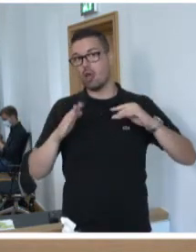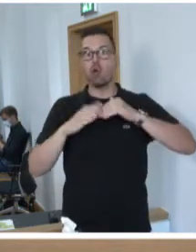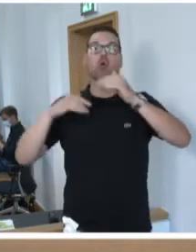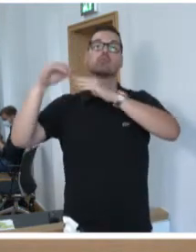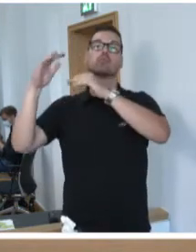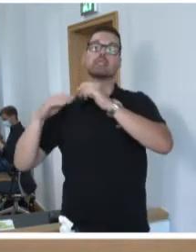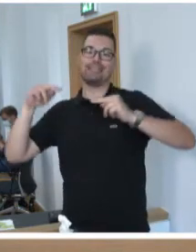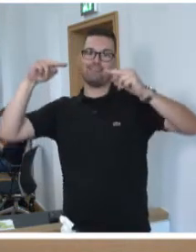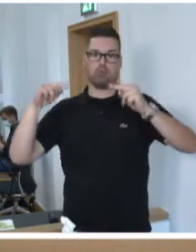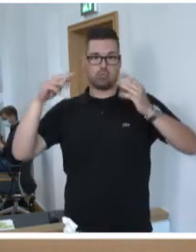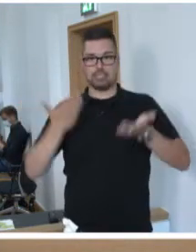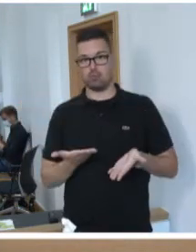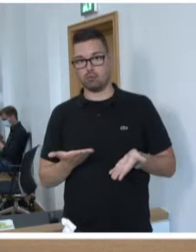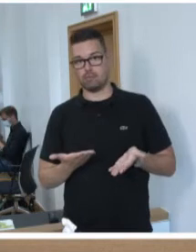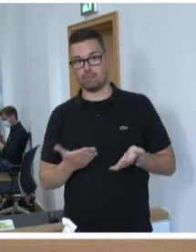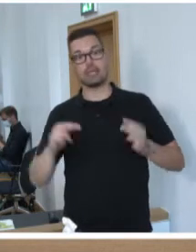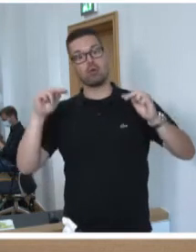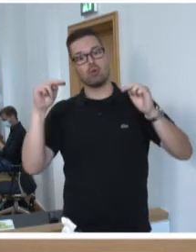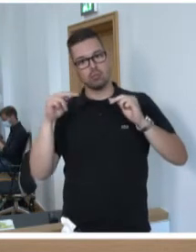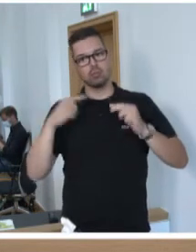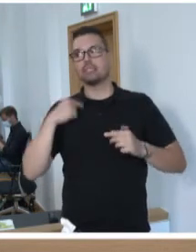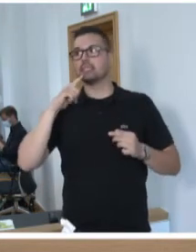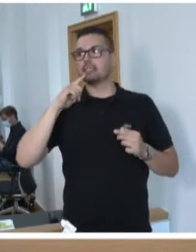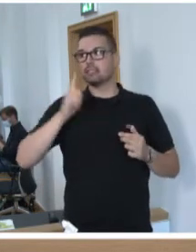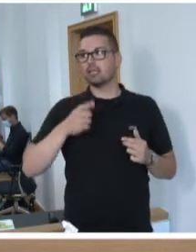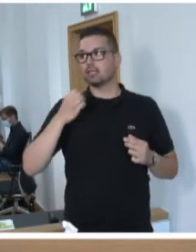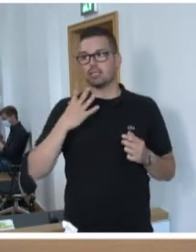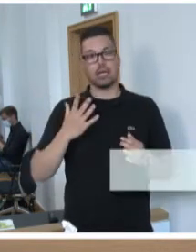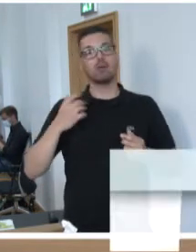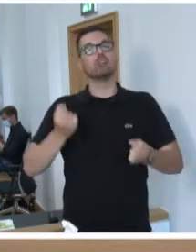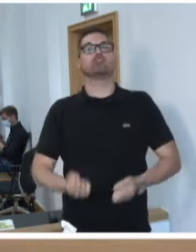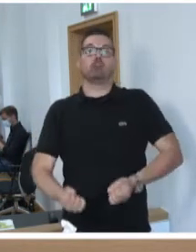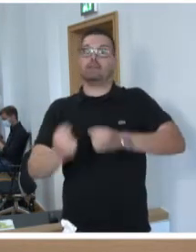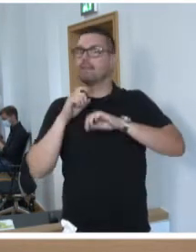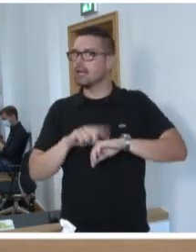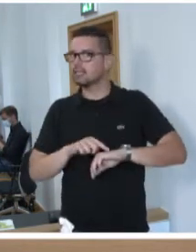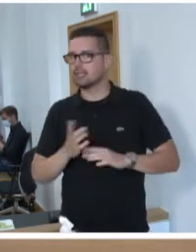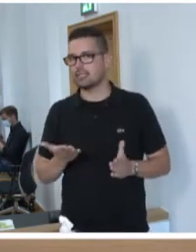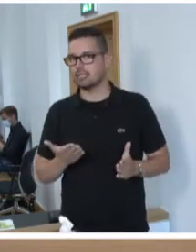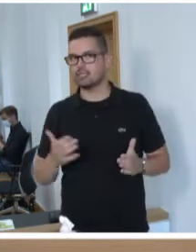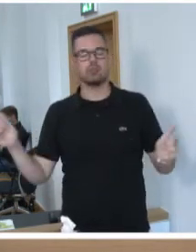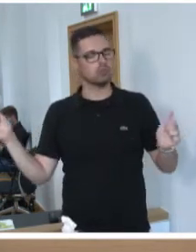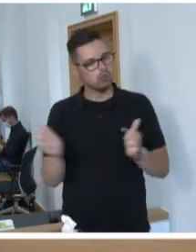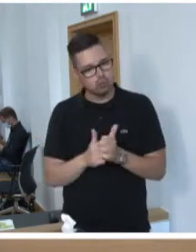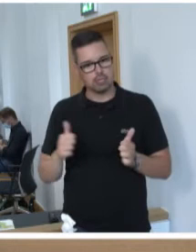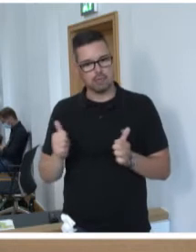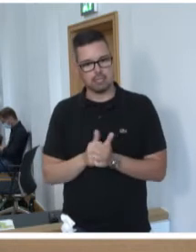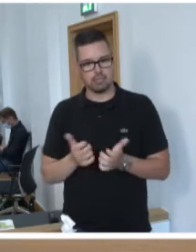Opposition. Und als Opposition sagen wir auch, gerade in schwierigen Zeiten stehen wir zusammen.